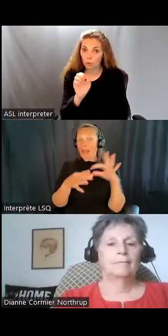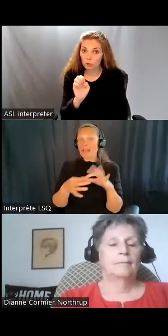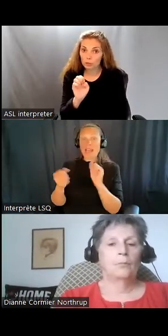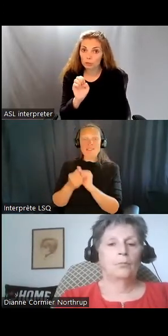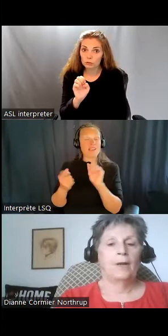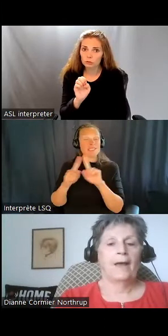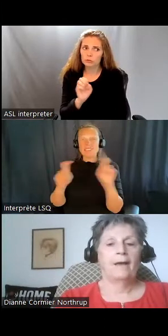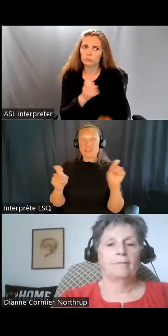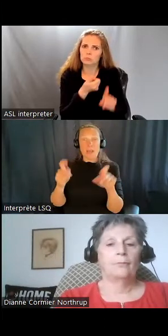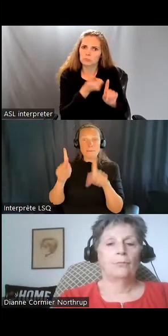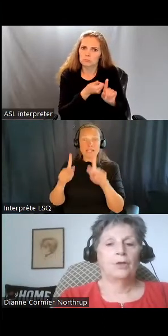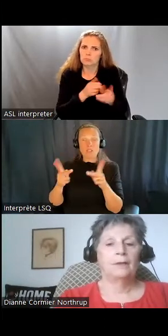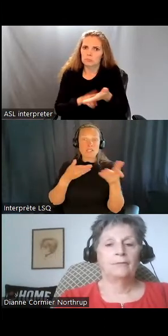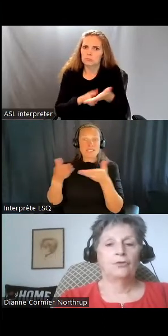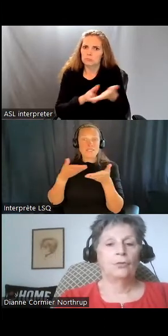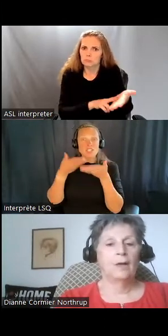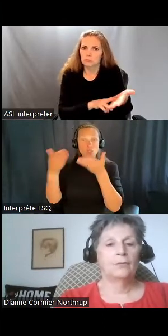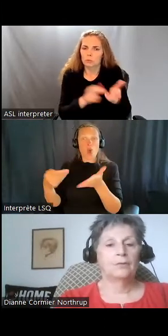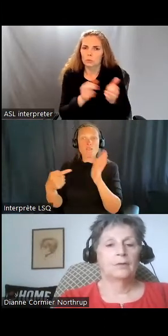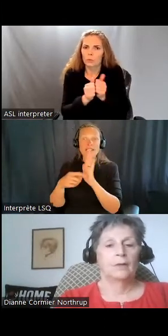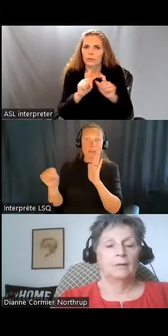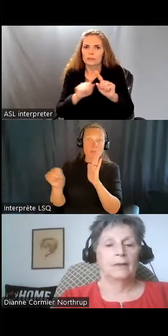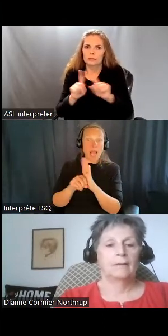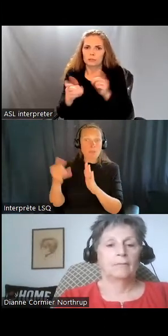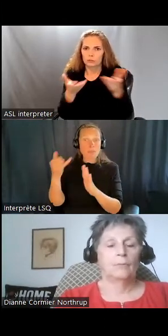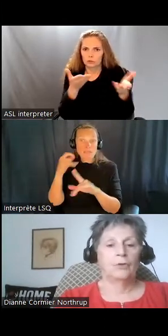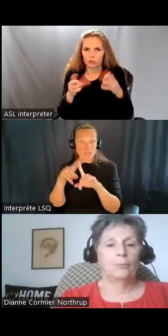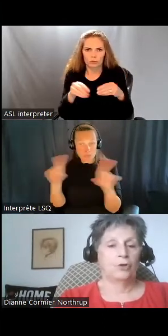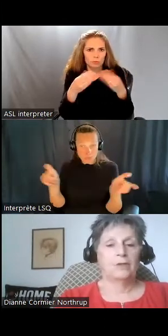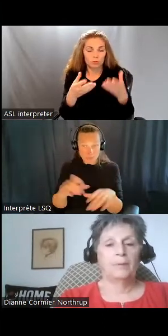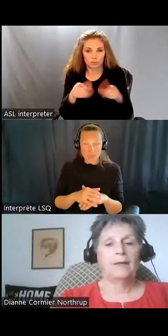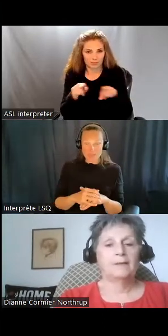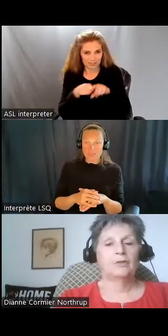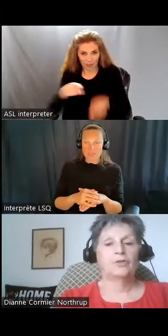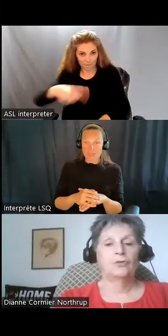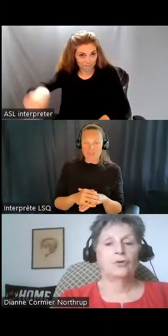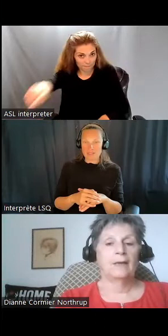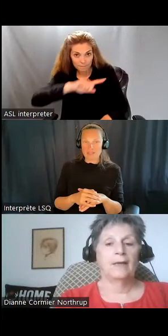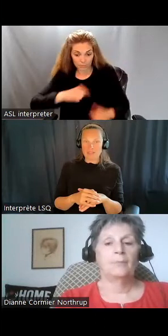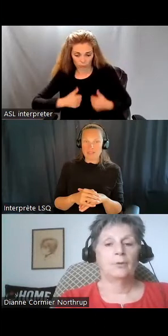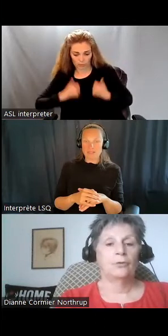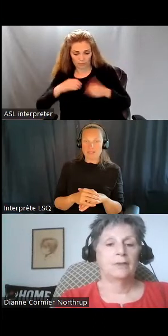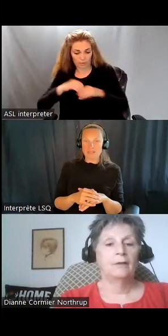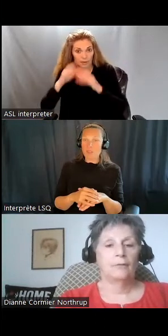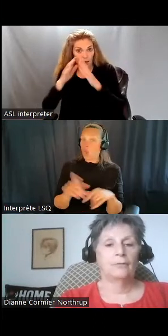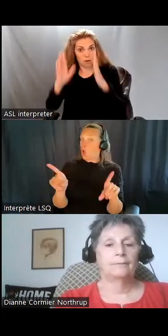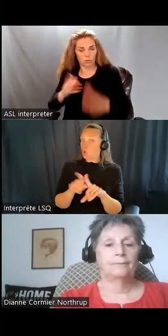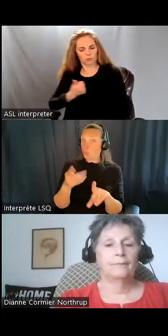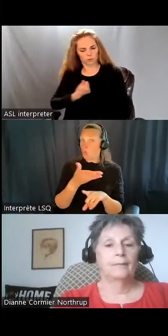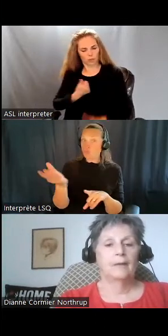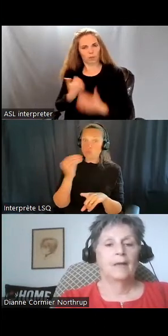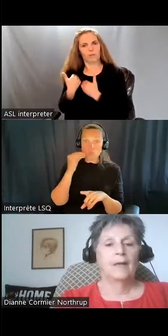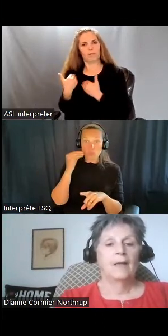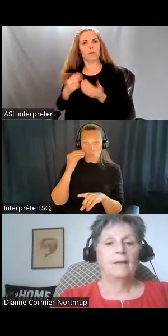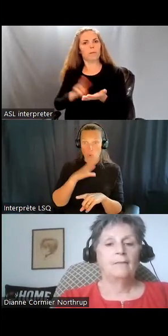que vous recevrez chez vous. Par exemple, si